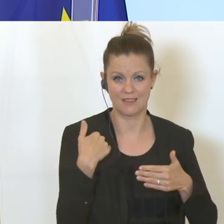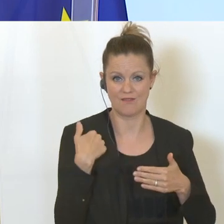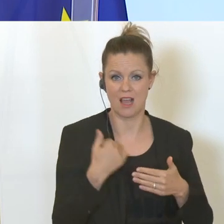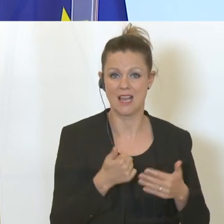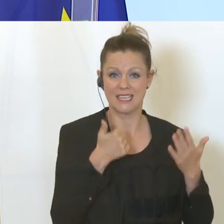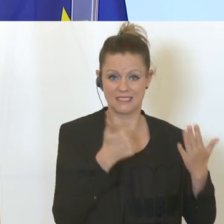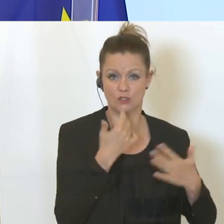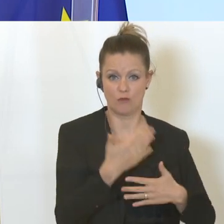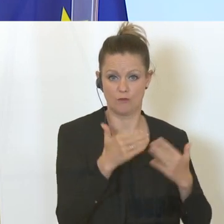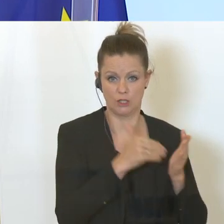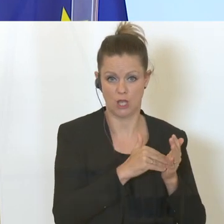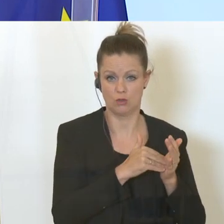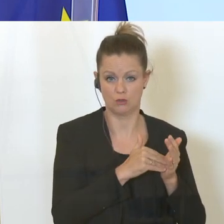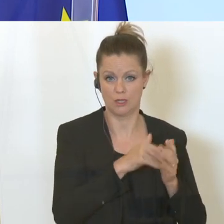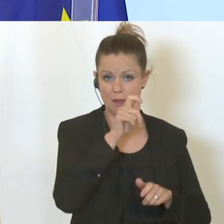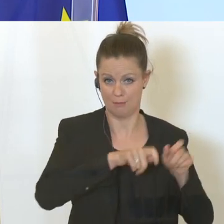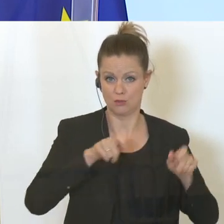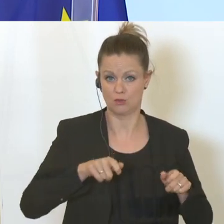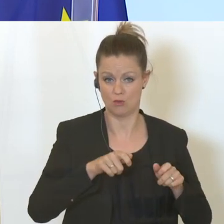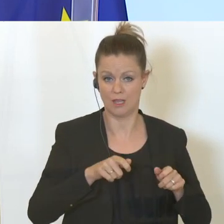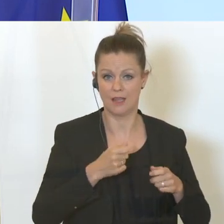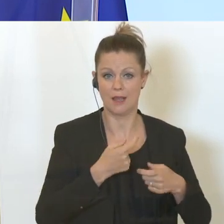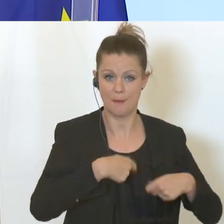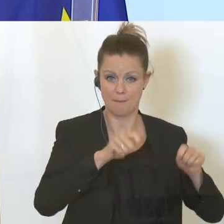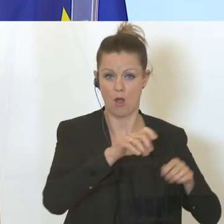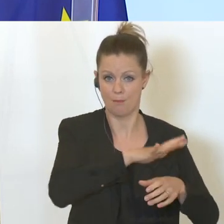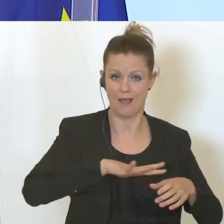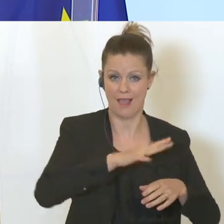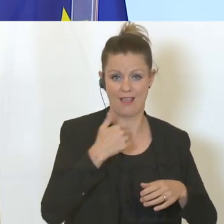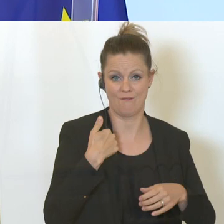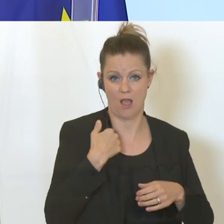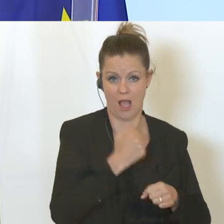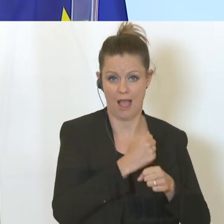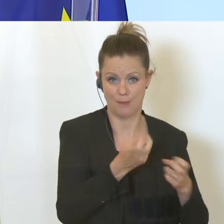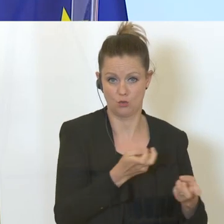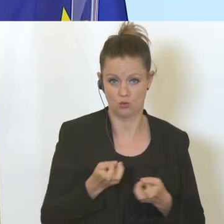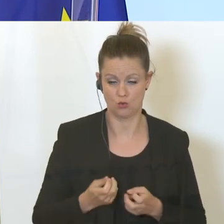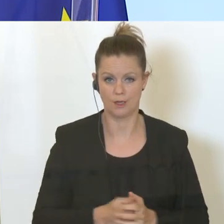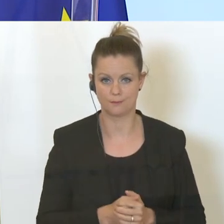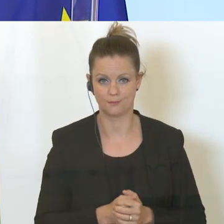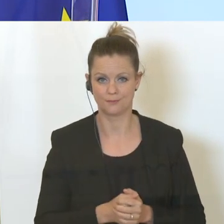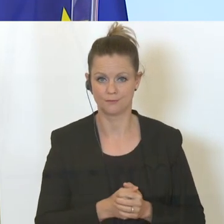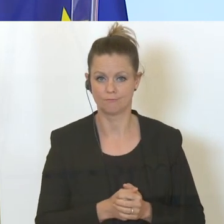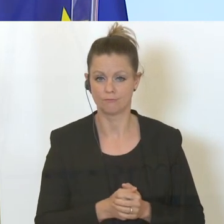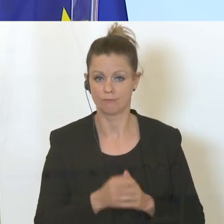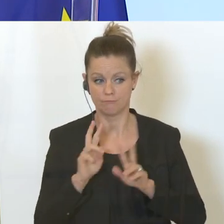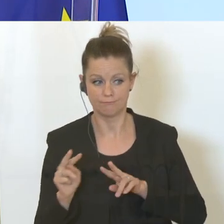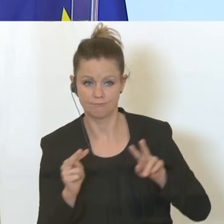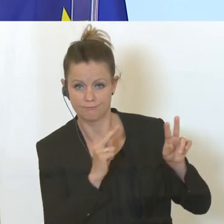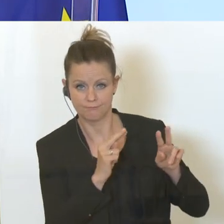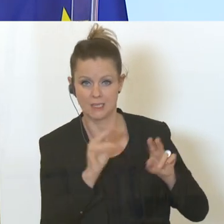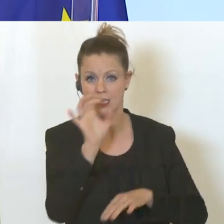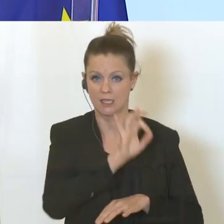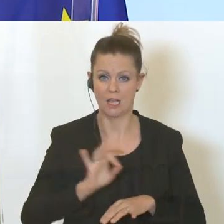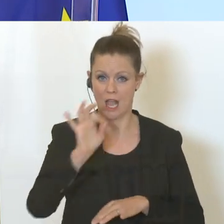56.000 Menschen, die in der Baubranche arbeitssuchend waren. Sie sehen auch hier die Grafik mit den